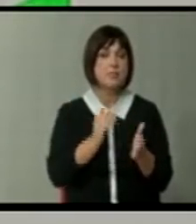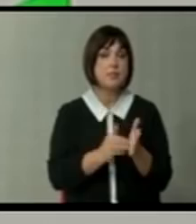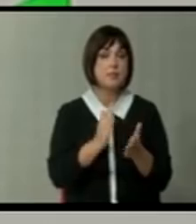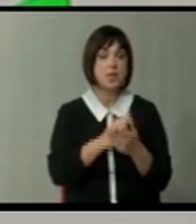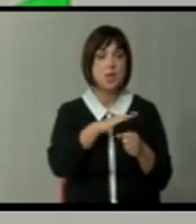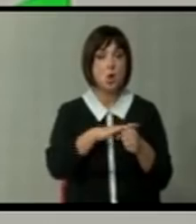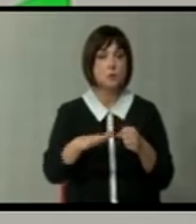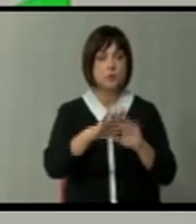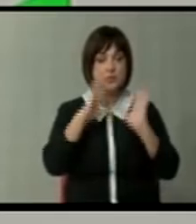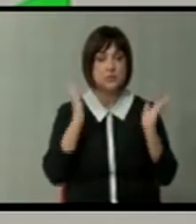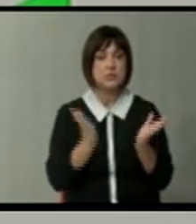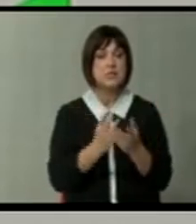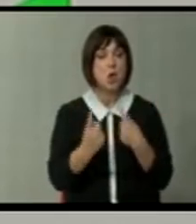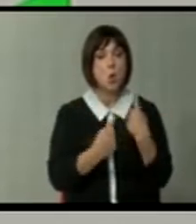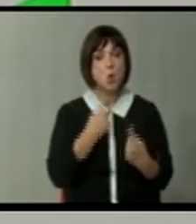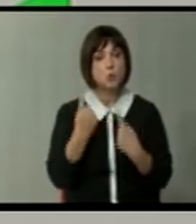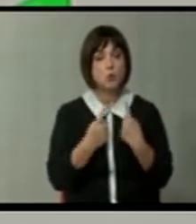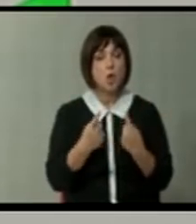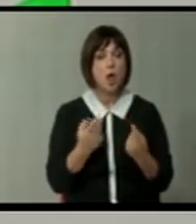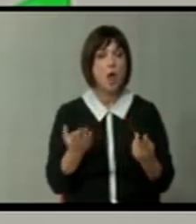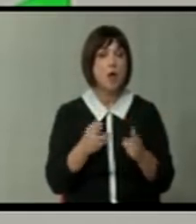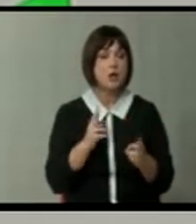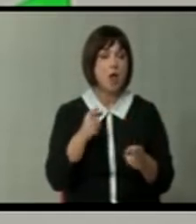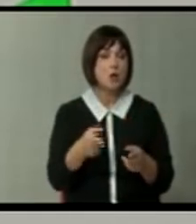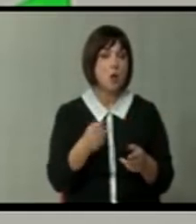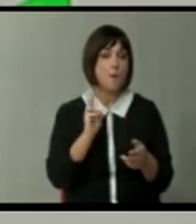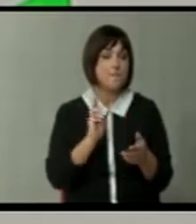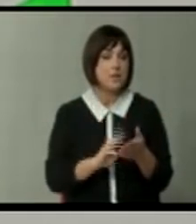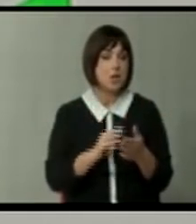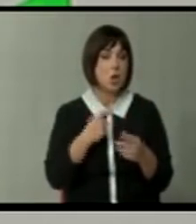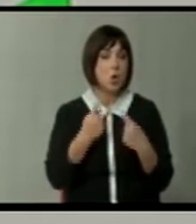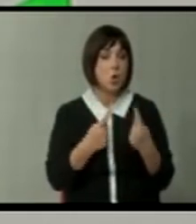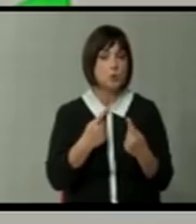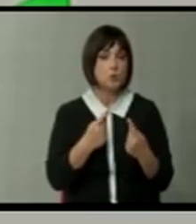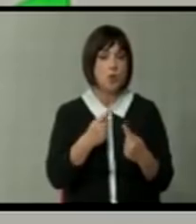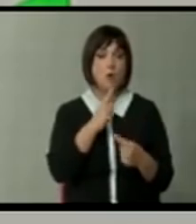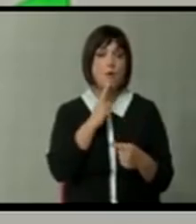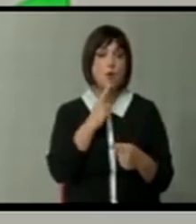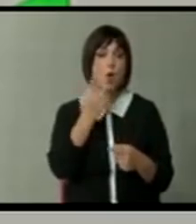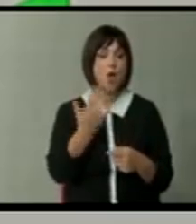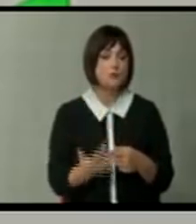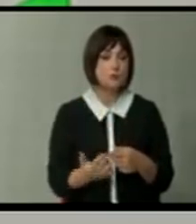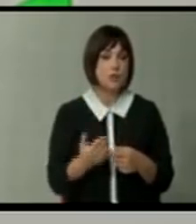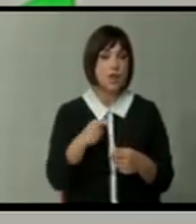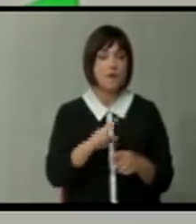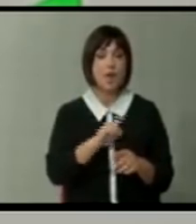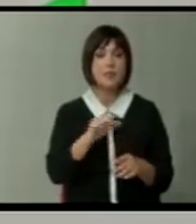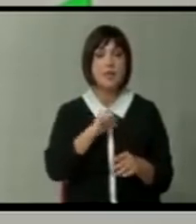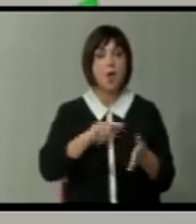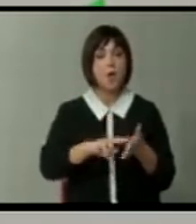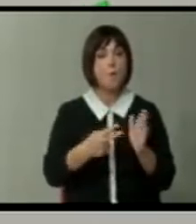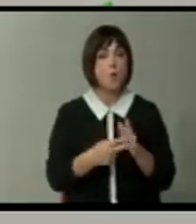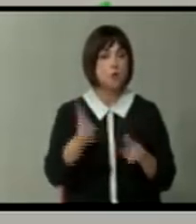исполнува сите услови. Како меритократски услови, зашто ќе се оценува како такви, а не како